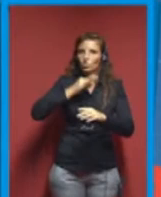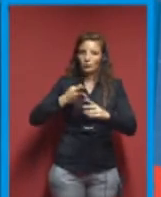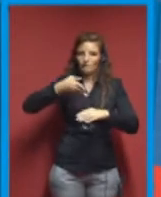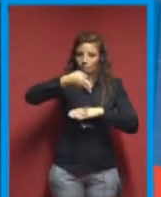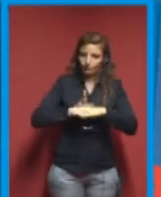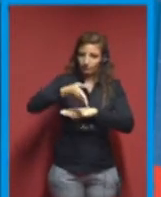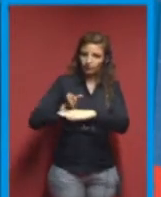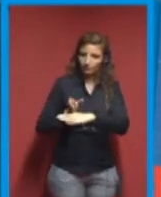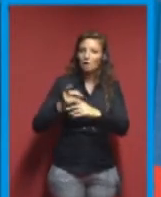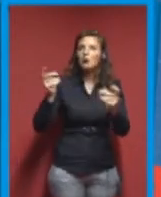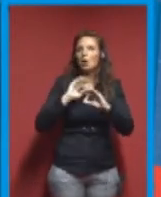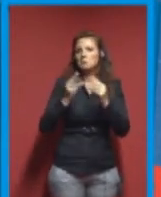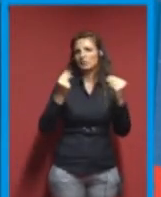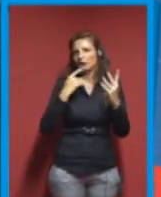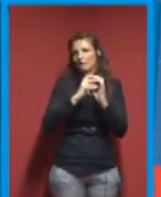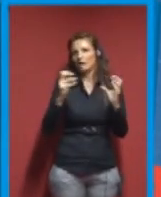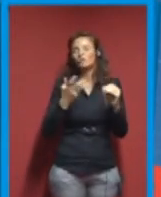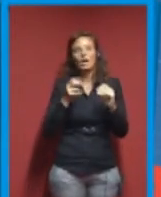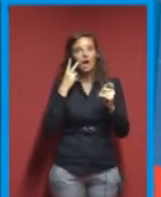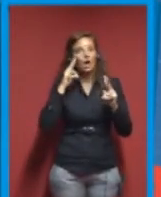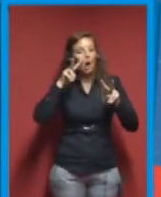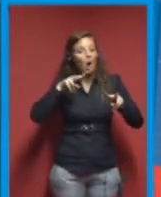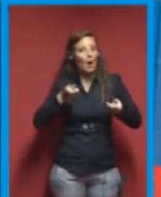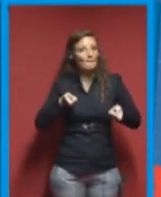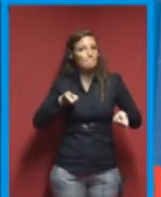materiali. ha un controllo preciso,